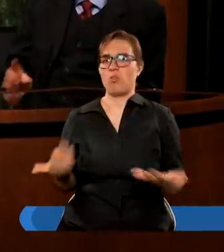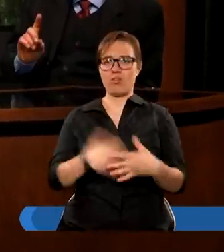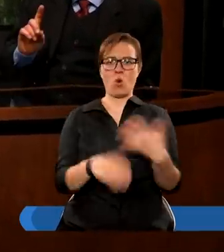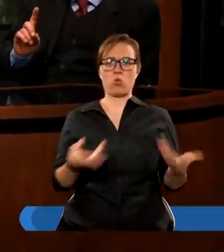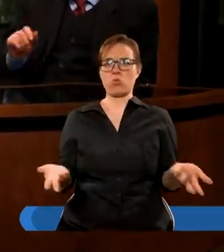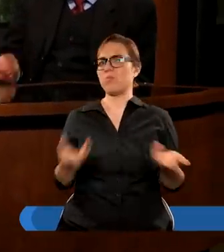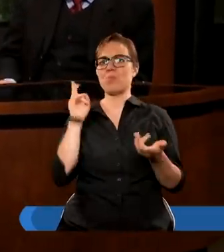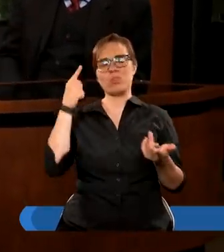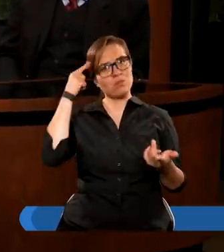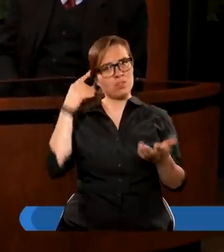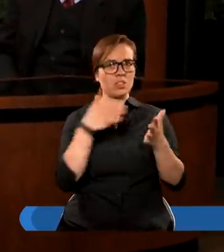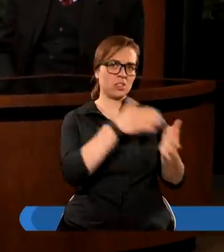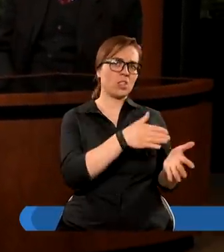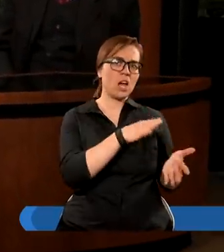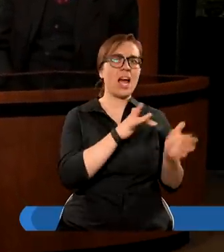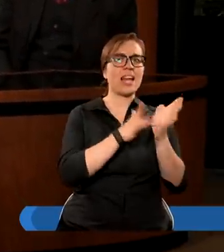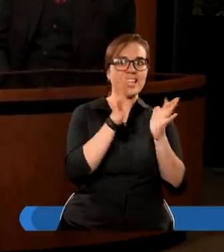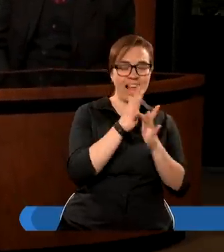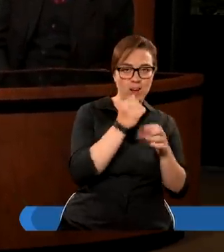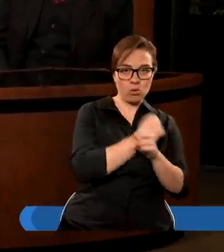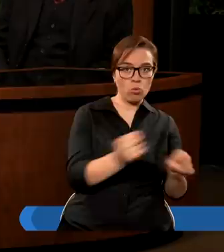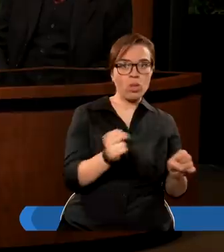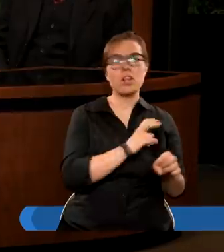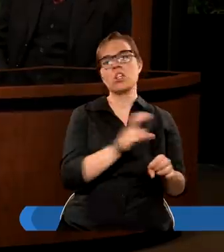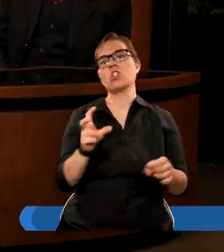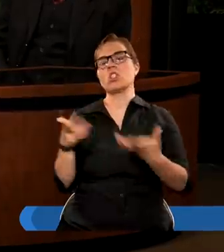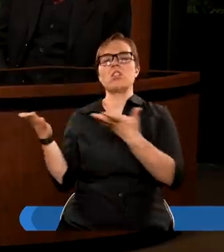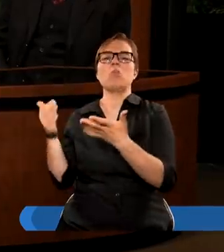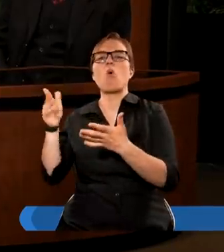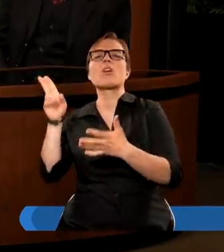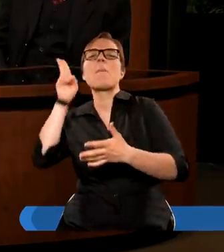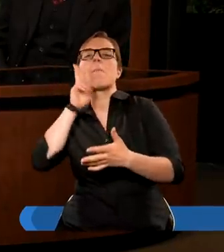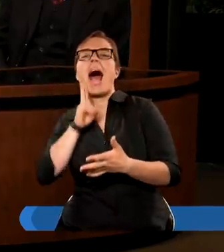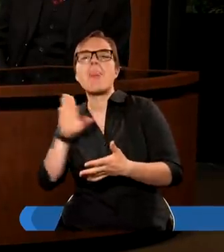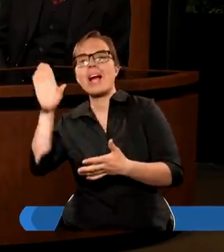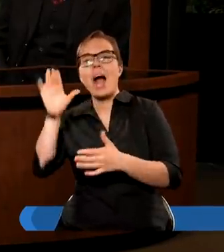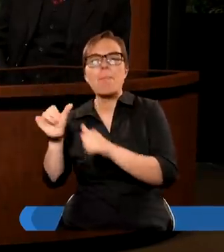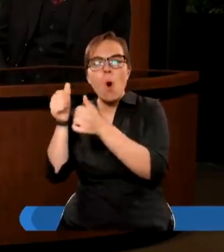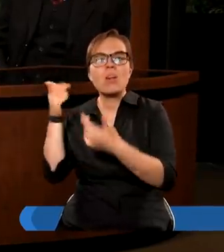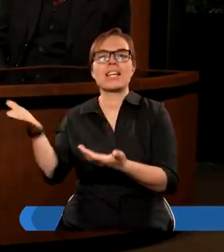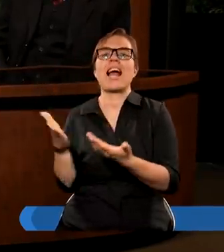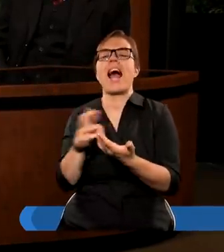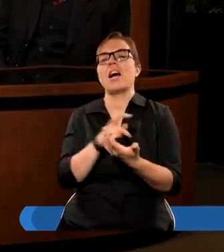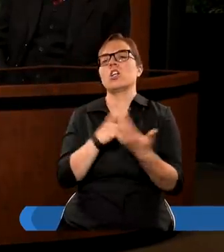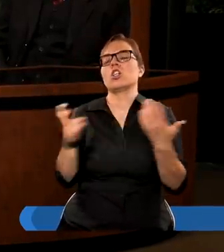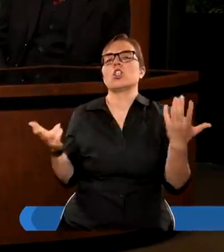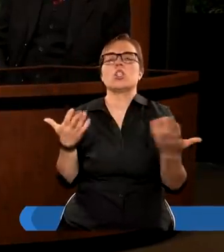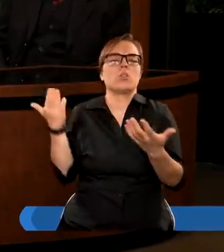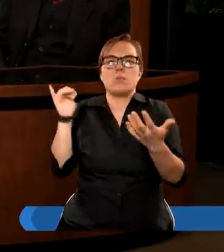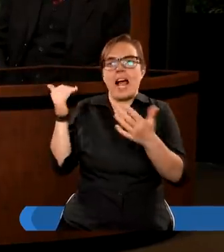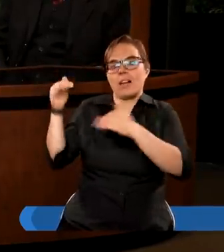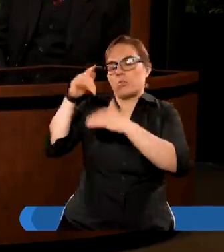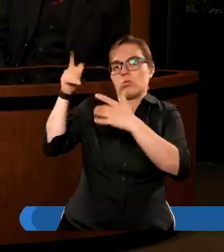końcu kto? Pan Jezus zbawia mnie, czy na przykład, no nie wiem, Matka Boska, czy może jakiś guru